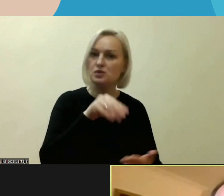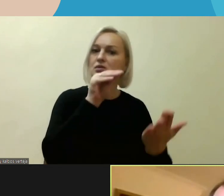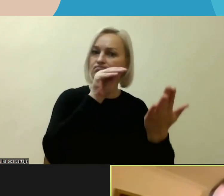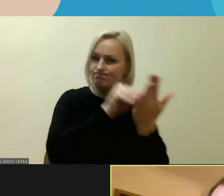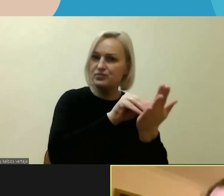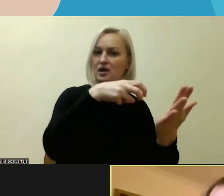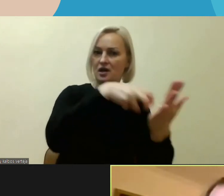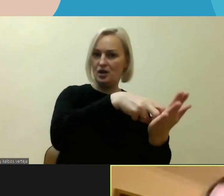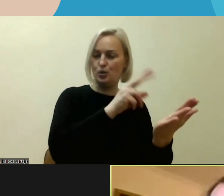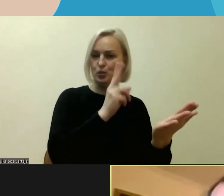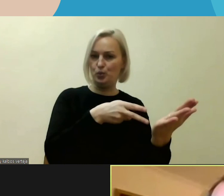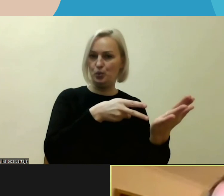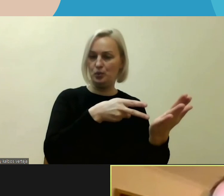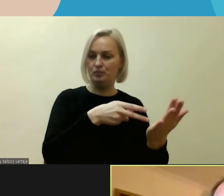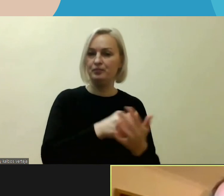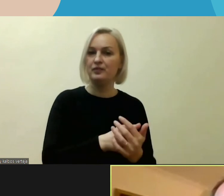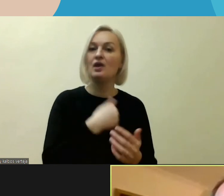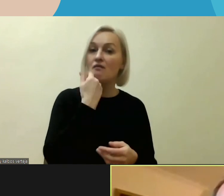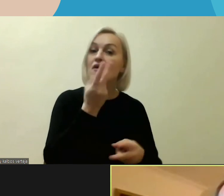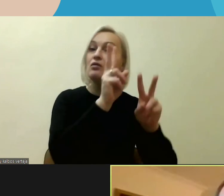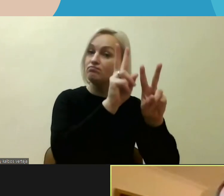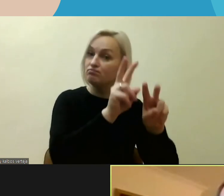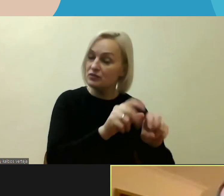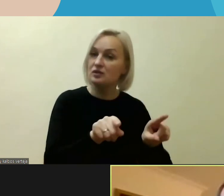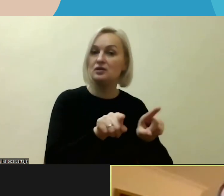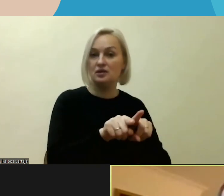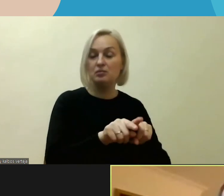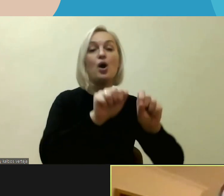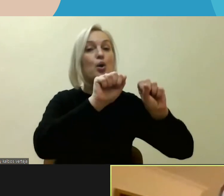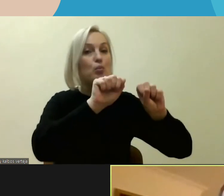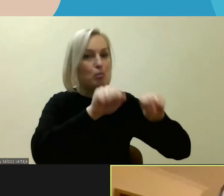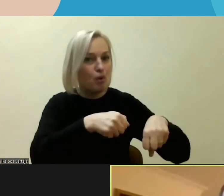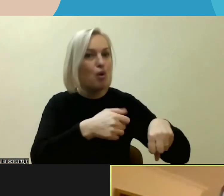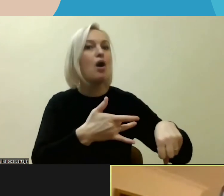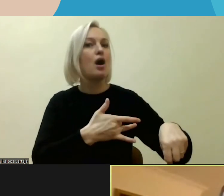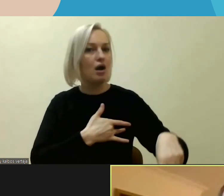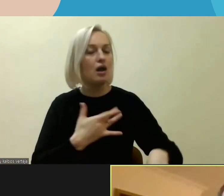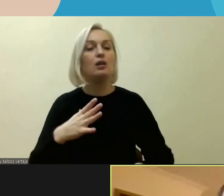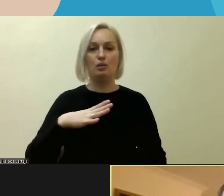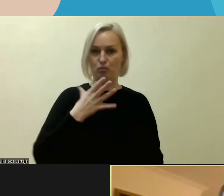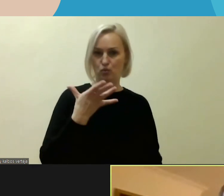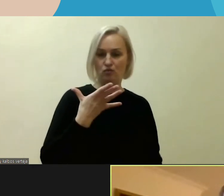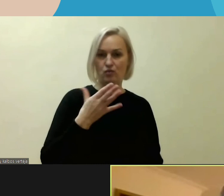Tiesiog tai leis nustatyti, kad yra galimas neapykantos nusikaltimo elementas.